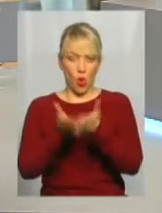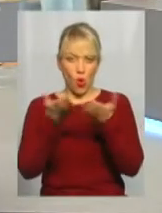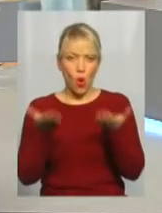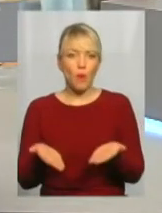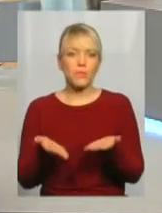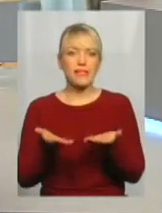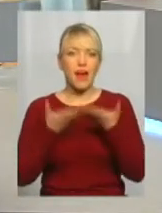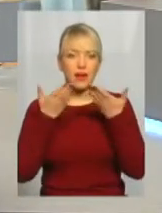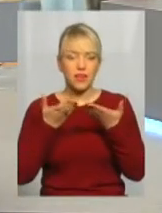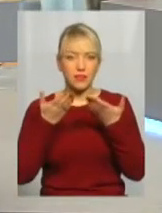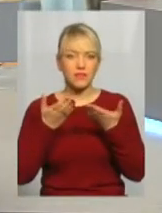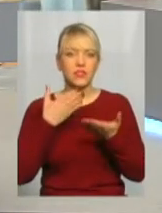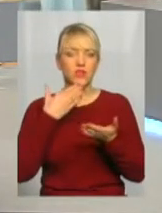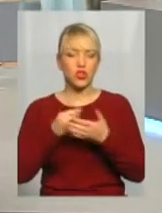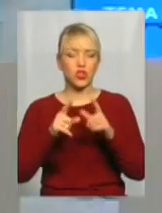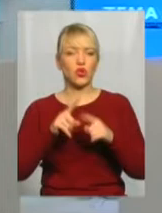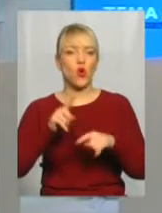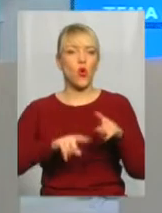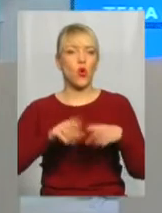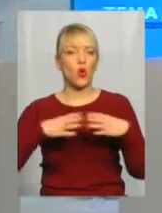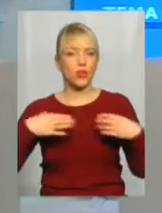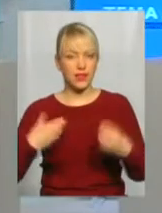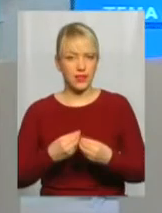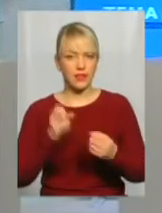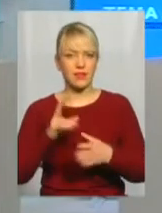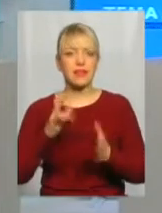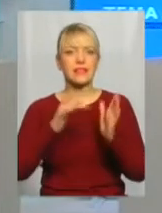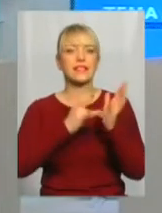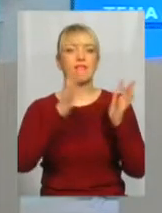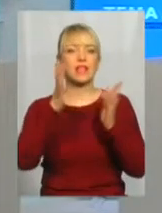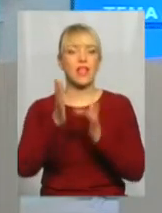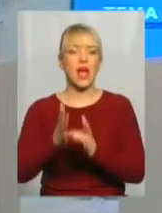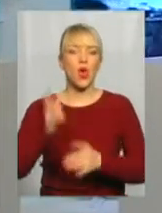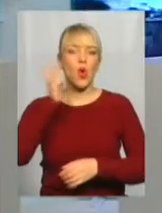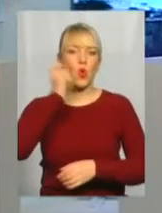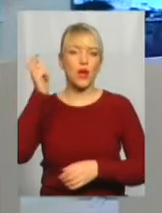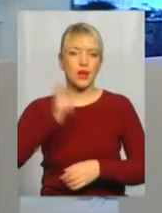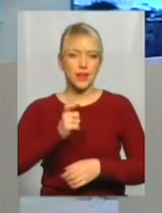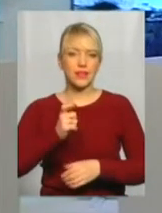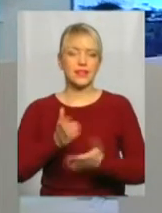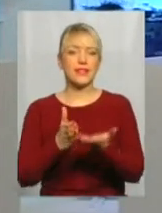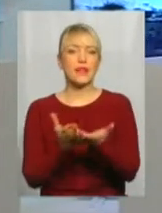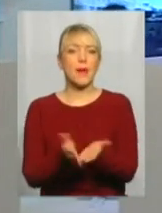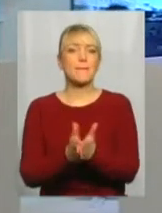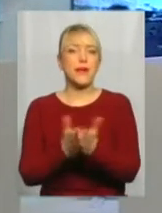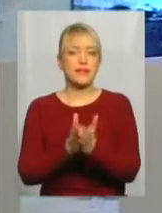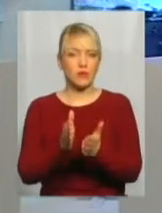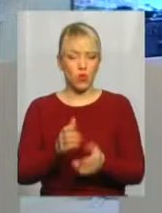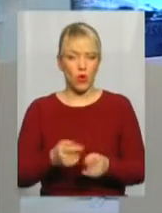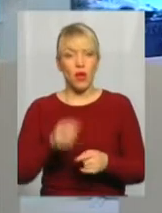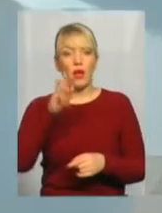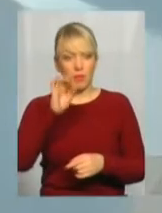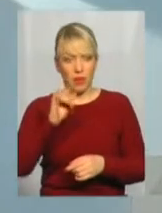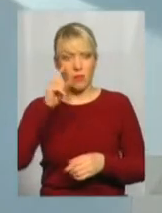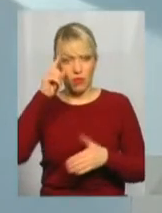своїх родинах, як святе українське письмо, повірте мені, і жити би у нас